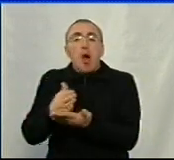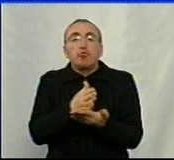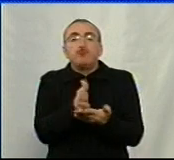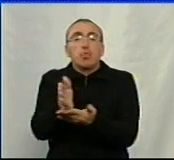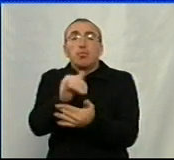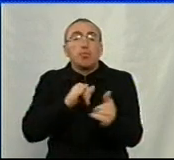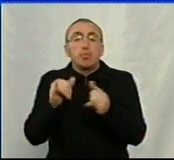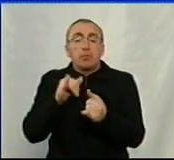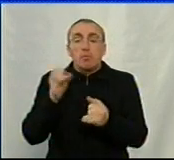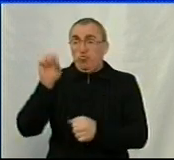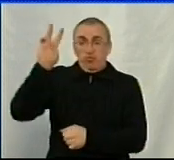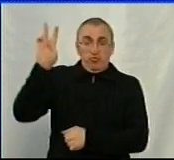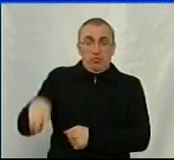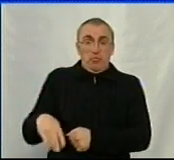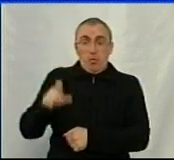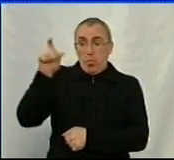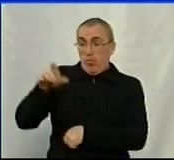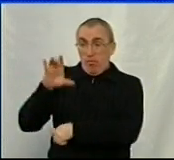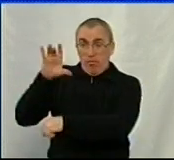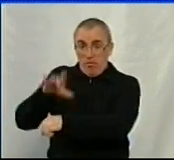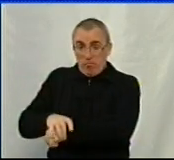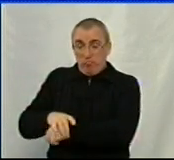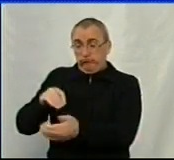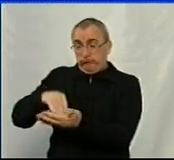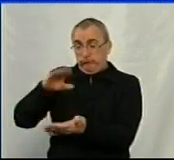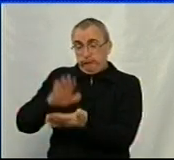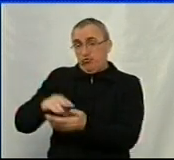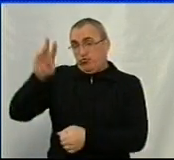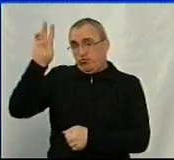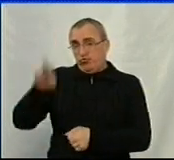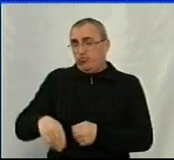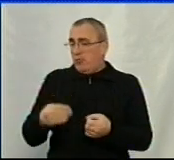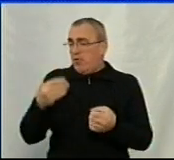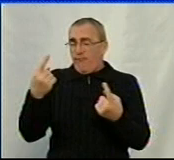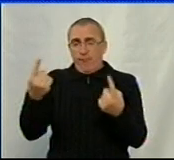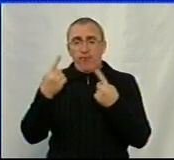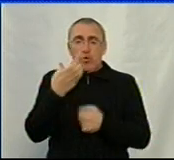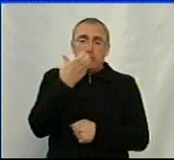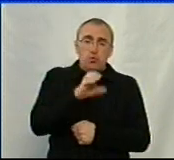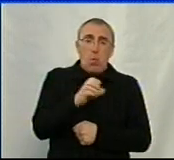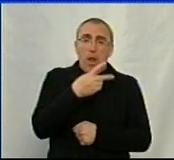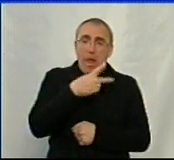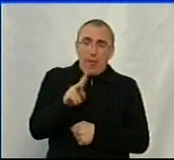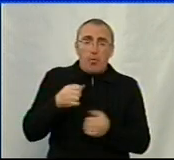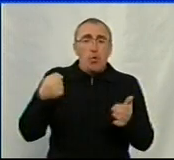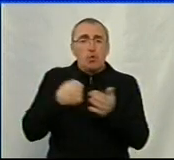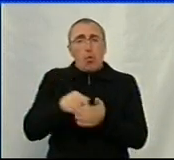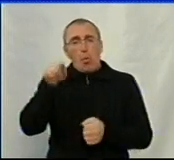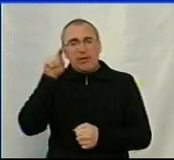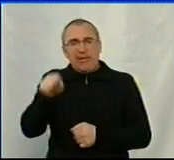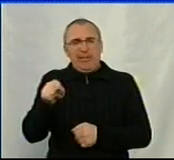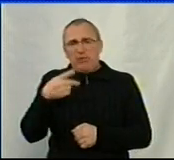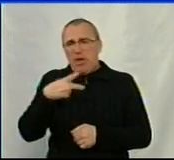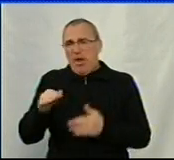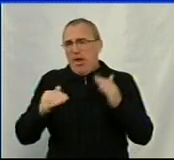штрафується просто. Людина фіксується, і потім є штрафів. Штрафи досить великі. Від сотень євро до тисяч євро. І